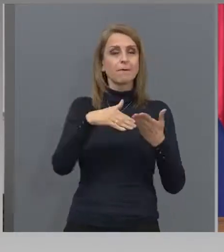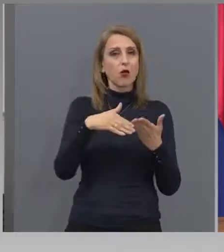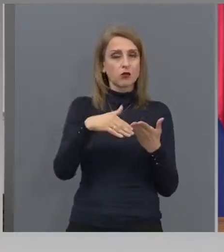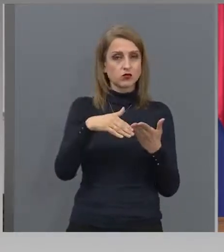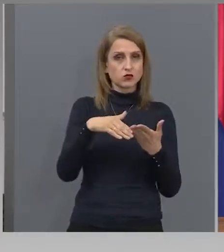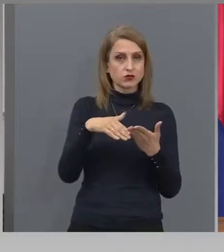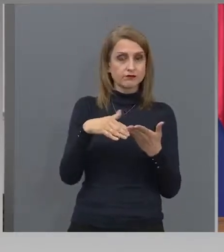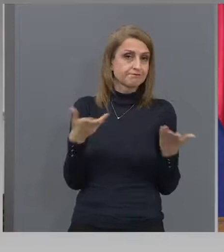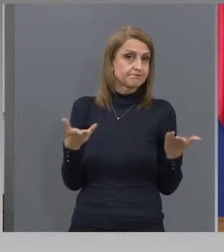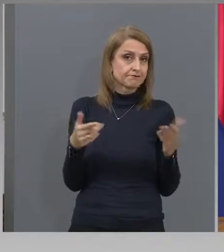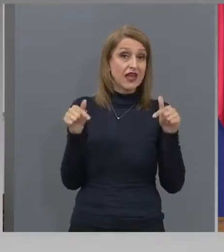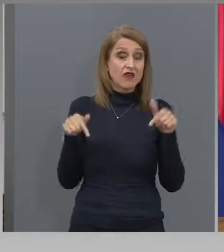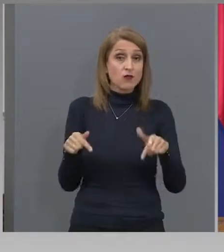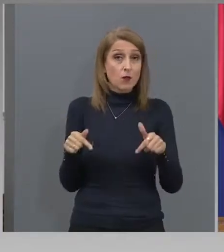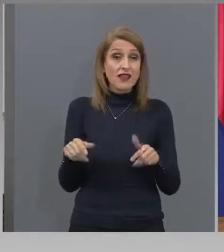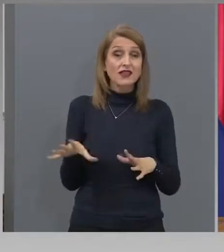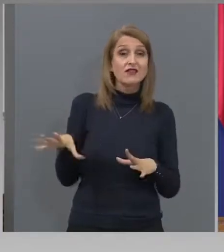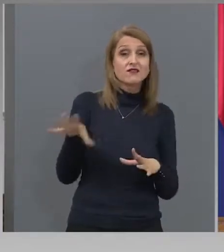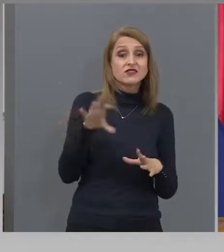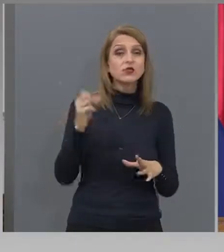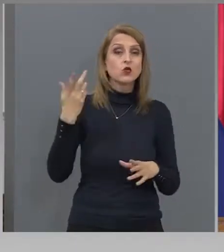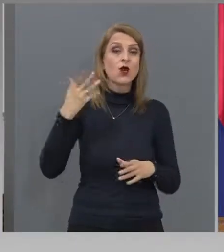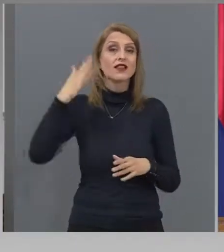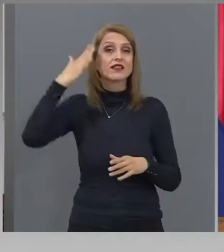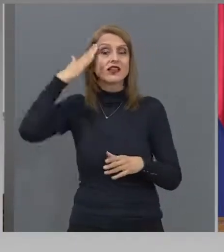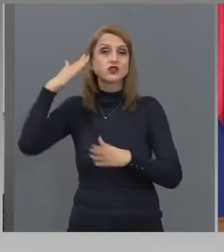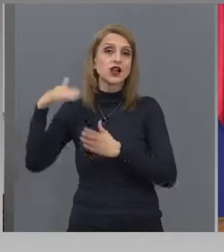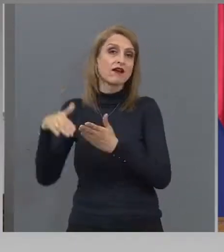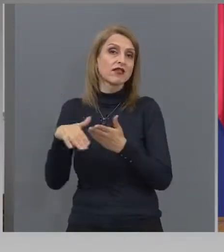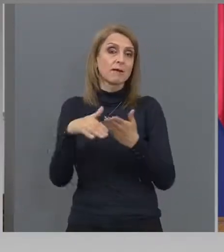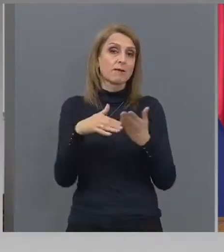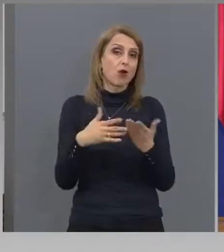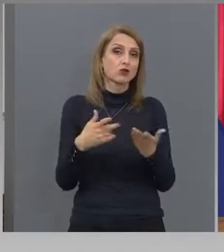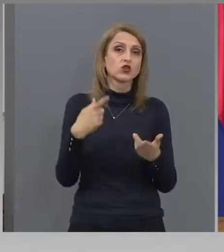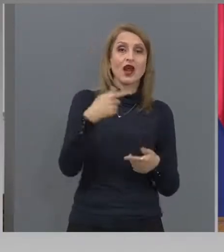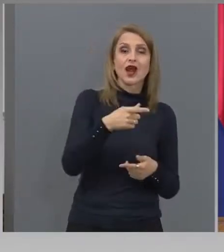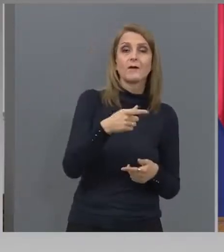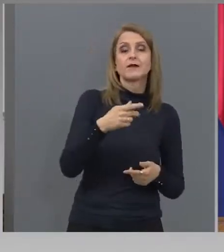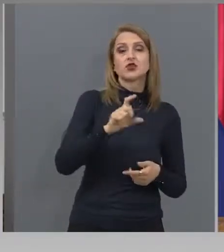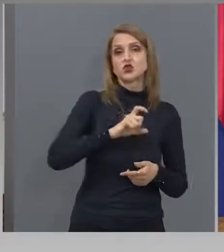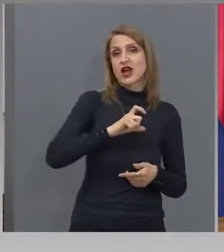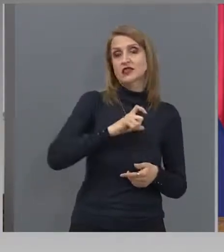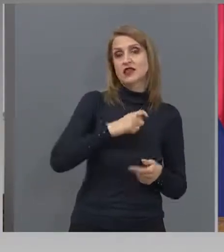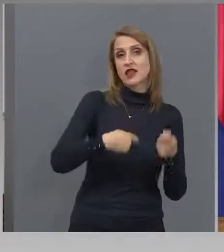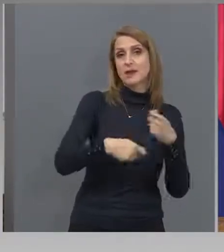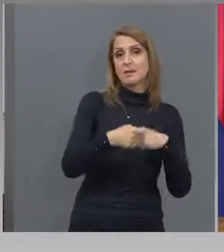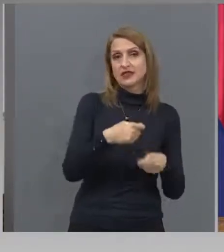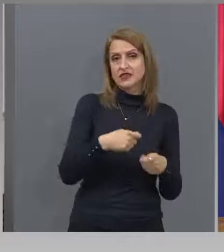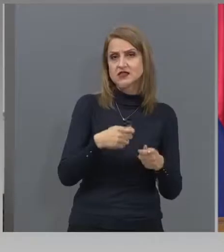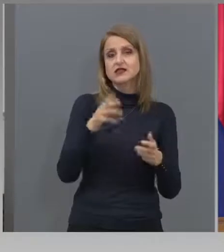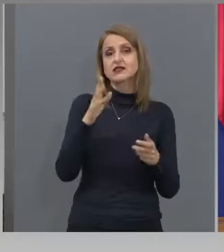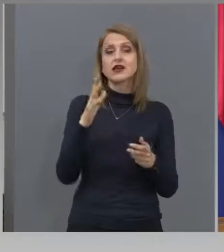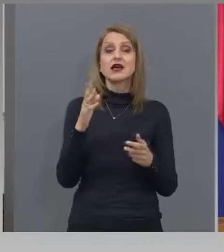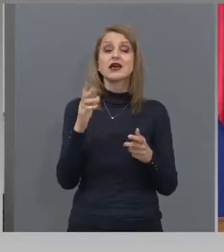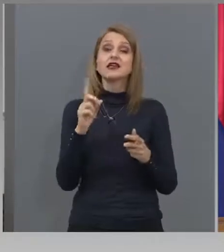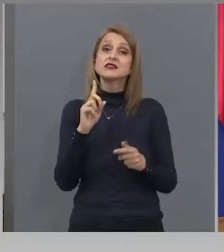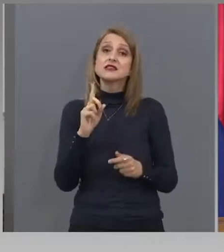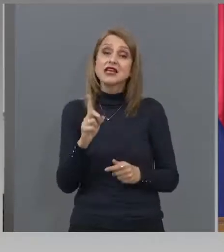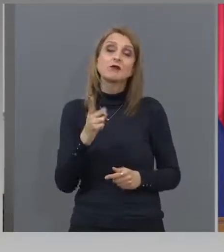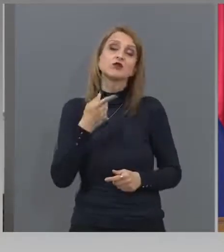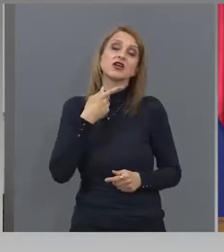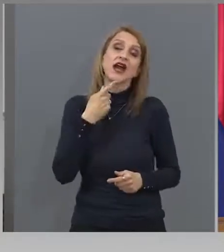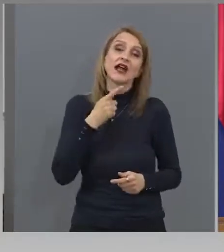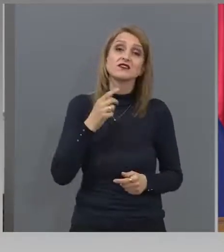в момента държавна помощ към частния бизнес. Само да ме обяснете. практика, да. Да, на практика е така. дори 60-40 това е също държавната. Само, че се нарича